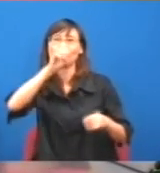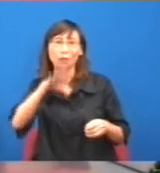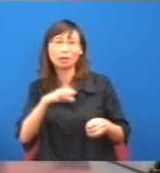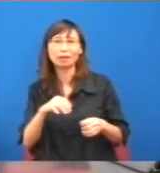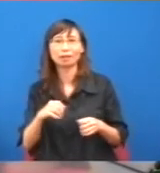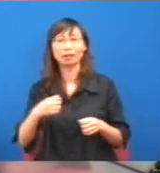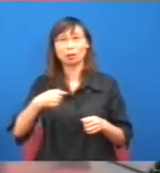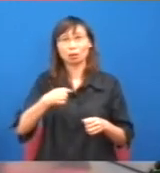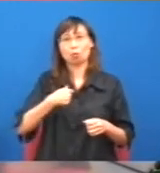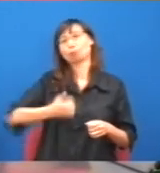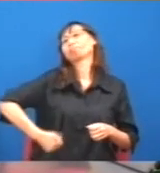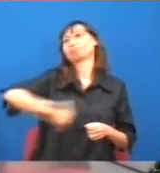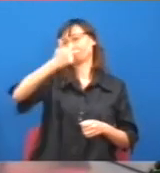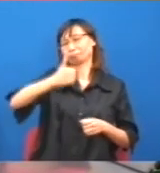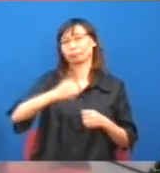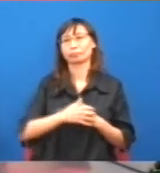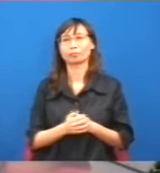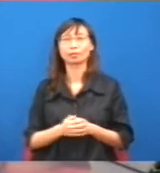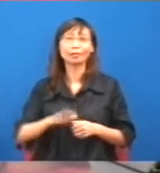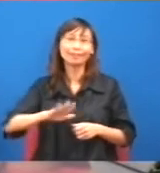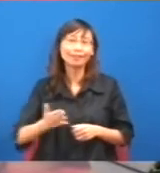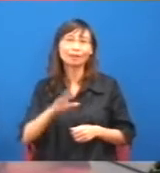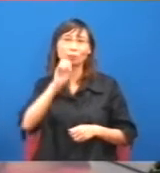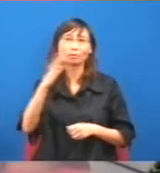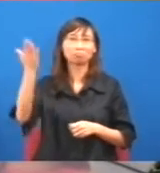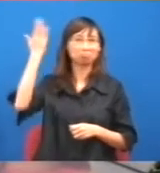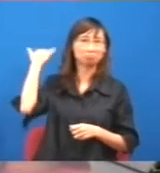年我就說,應該不是28元,是33元,